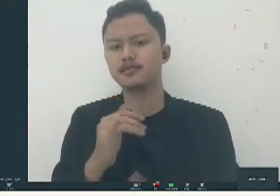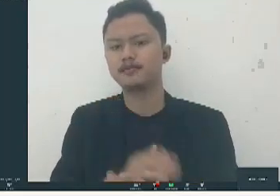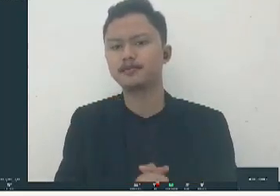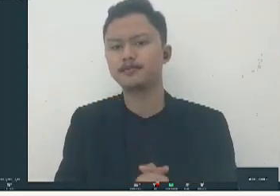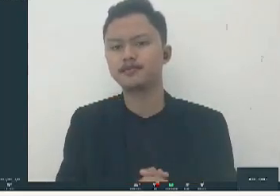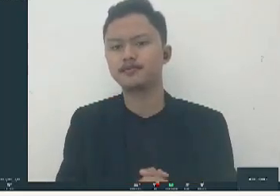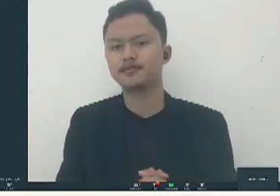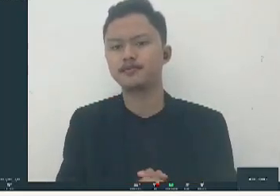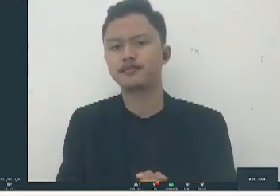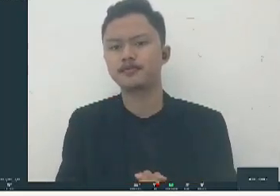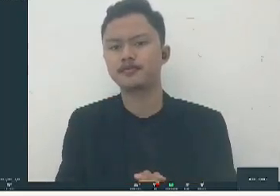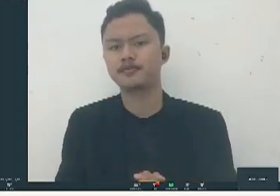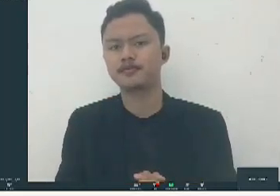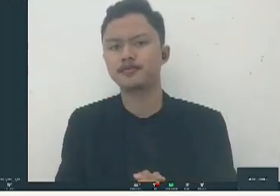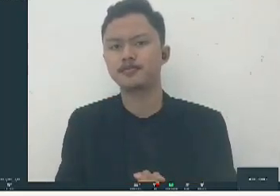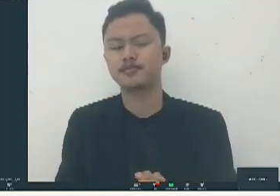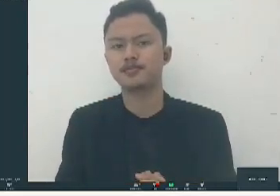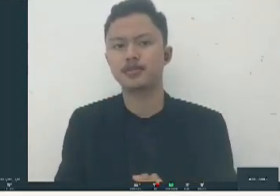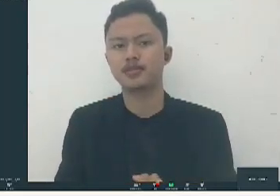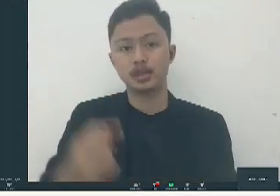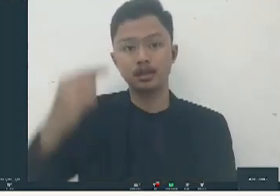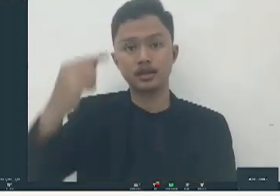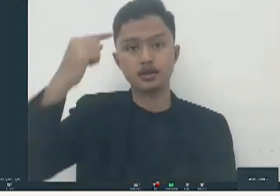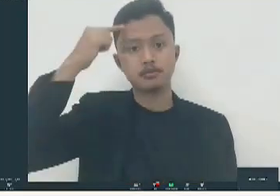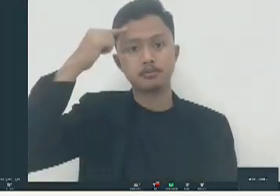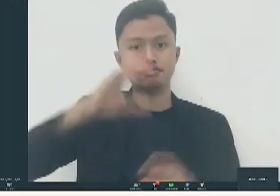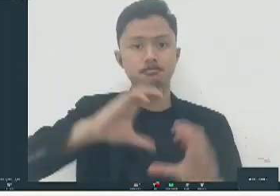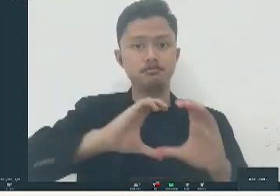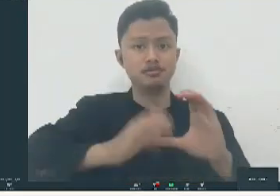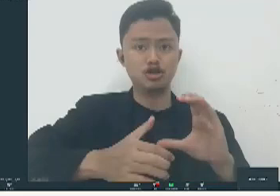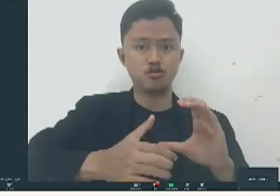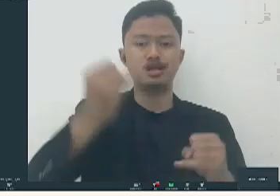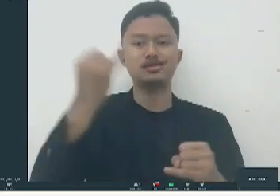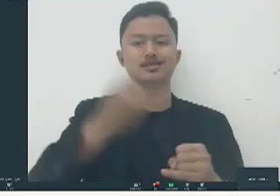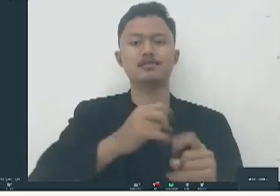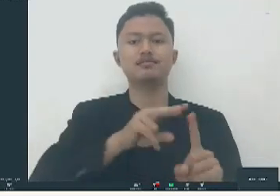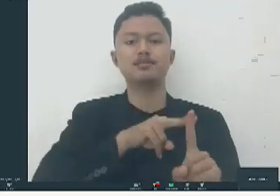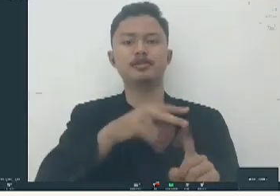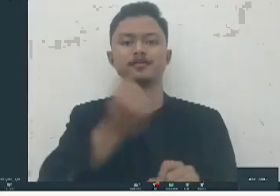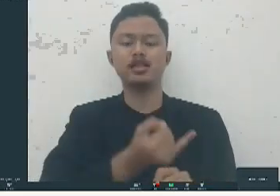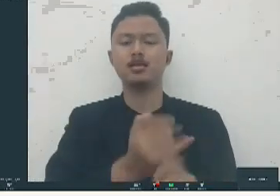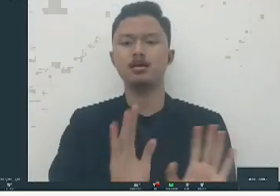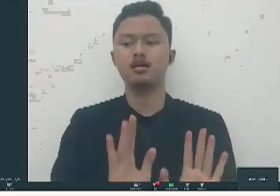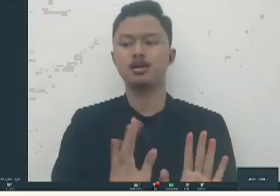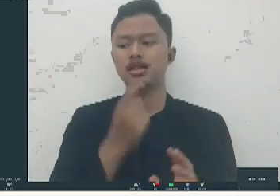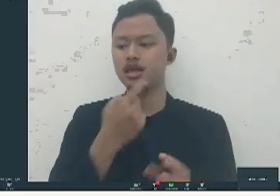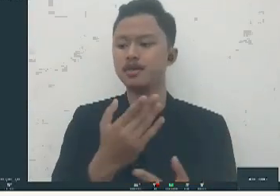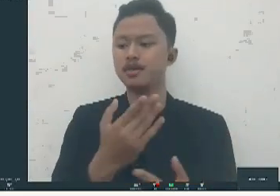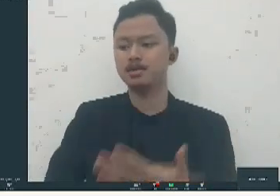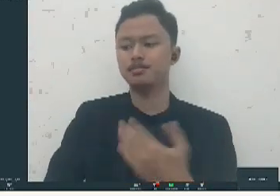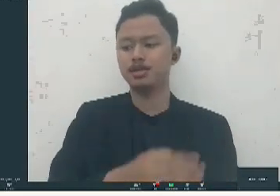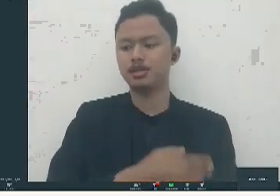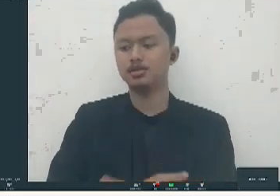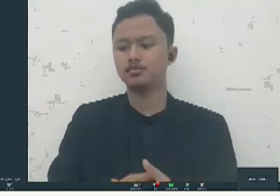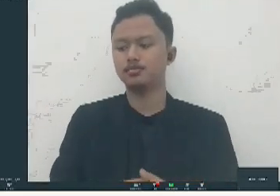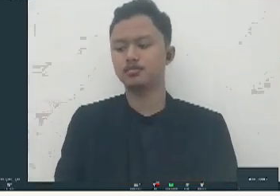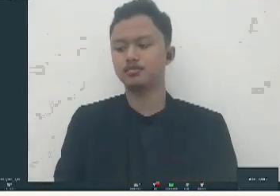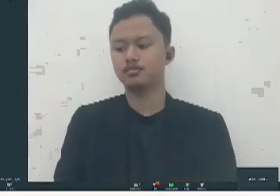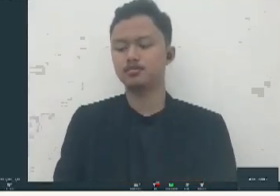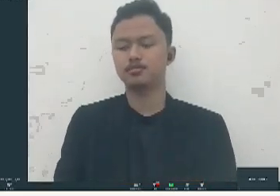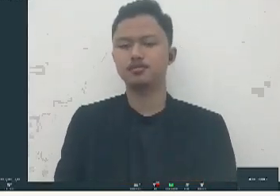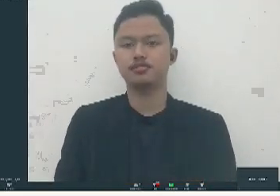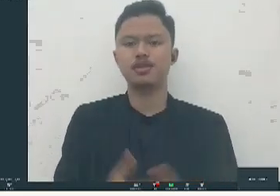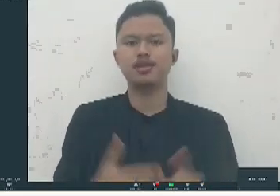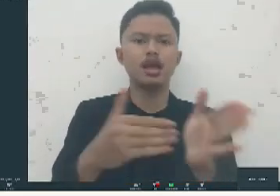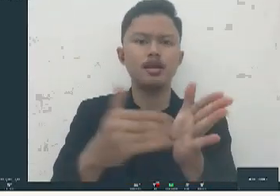kesalahpahaman paradigma gitu ya atau kesalahan paradigma mengenai disabilitas jadi hambatan-hambatan itu memang